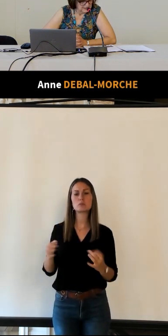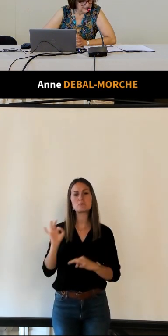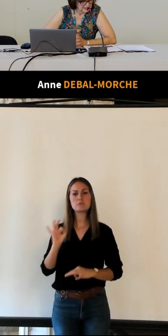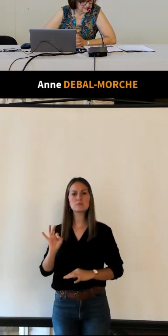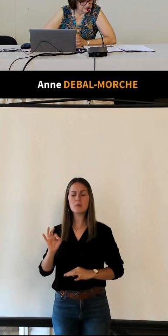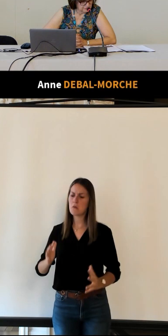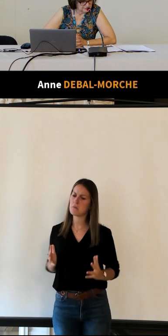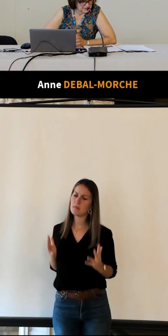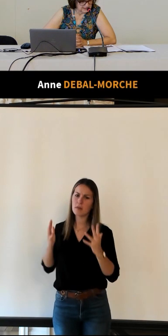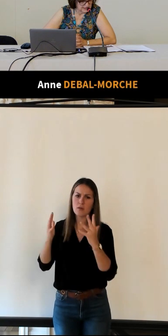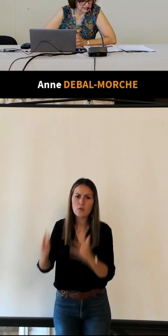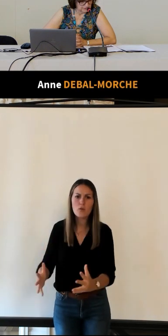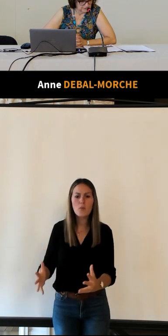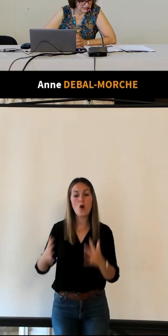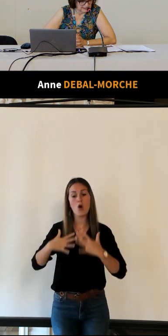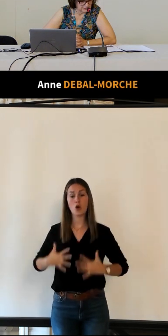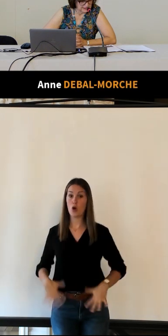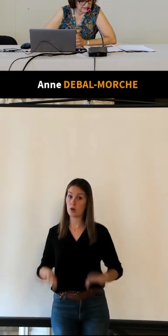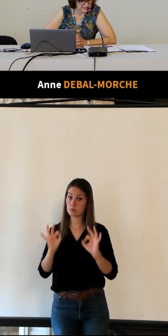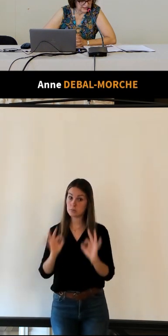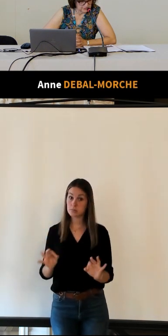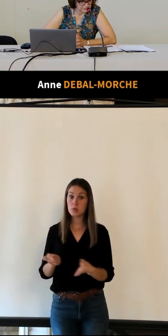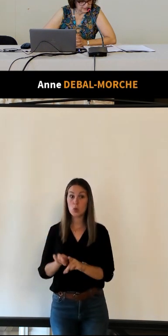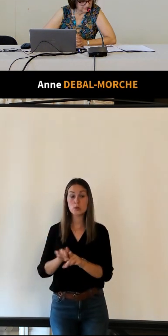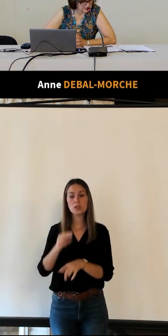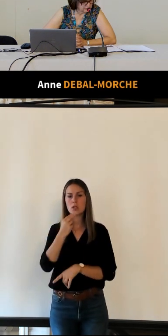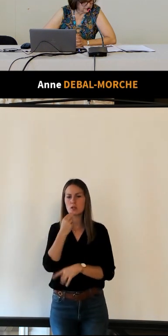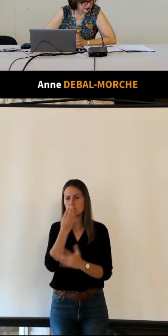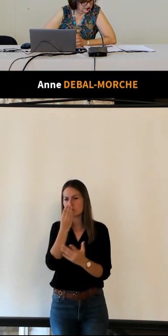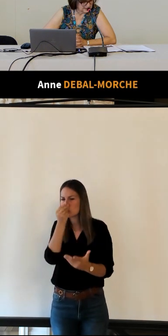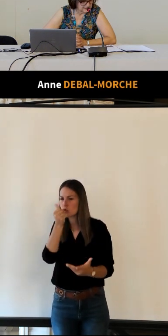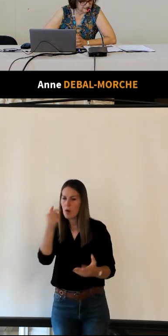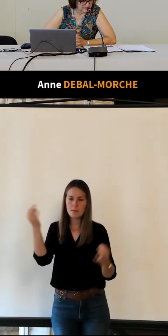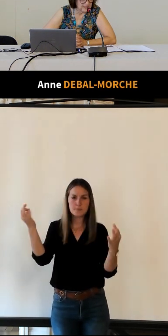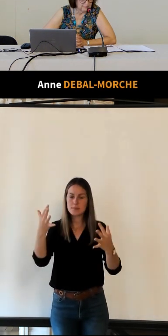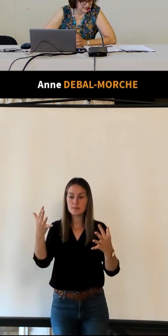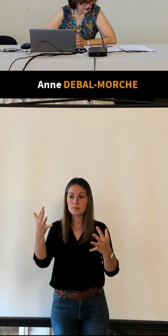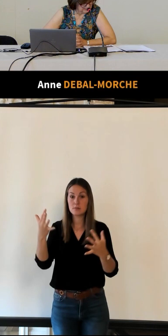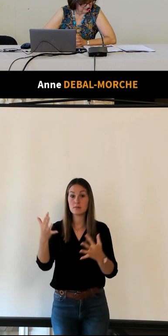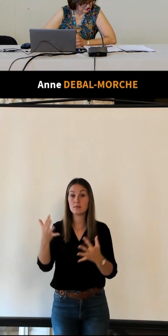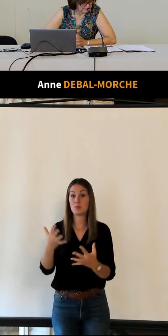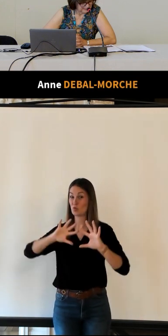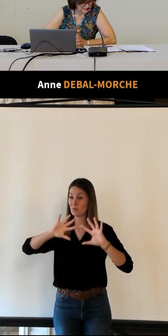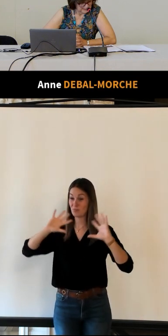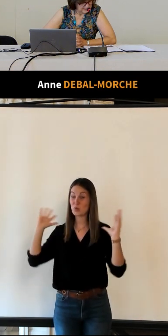la résistance physique et encore à leur qualité intuitive et spontanée qui les fait appel